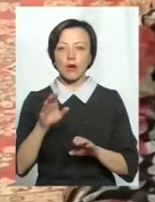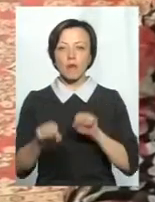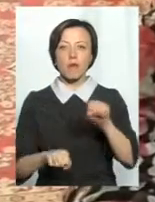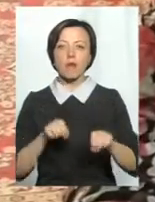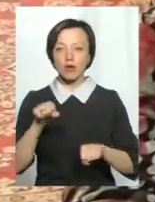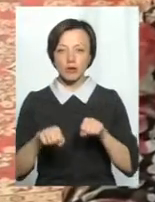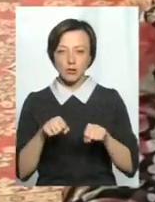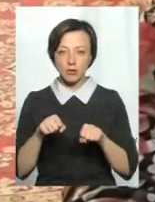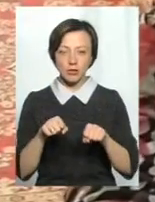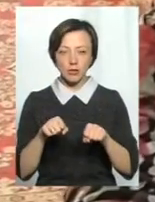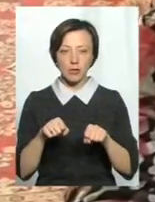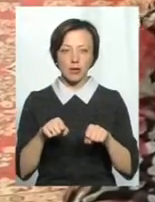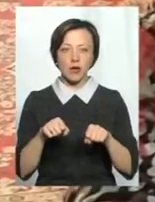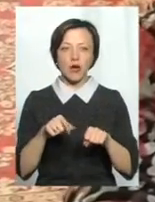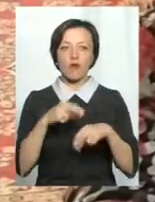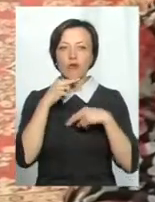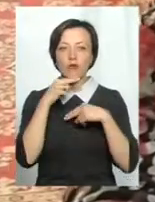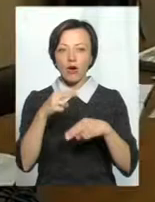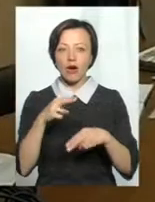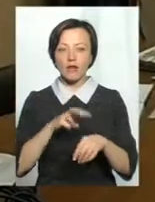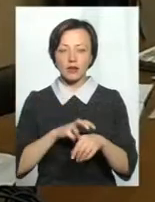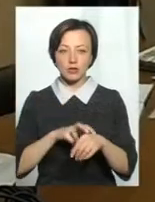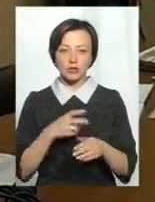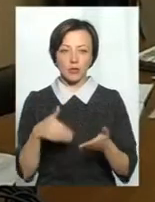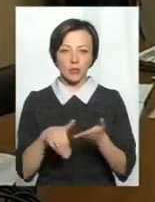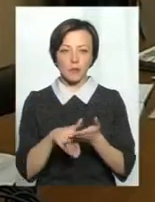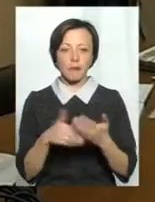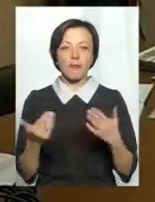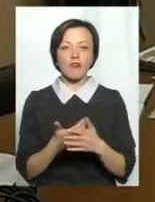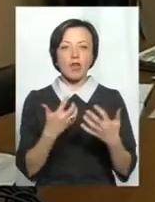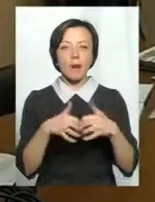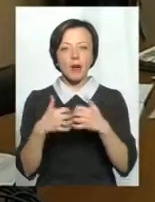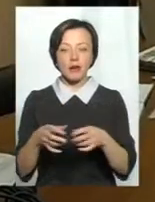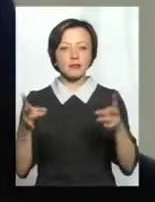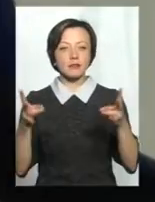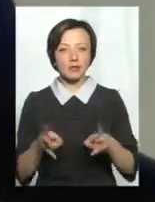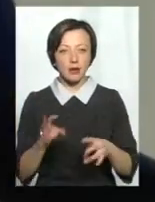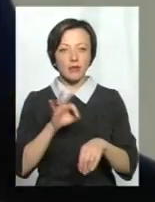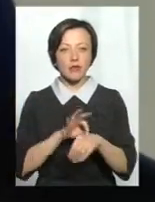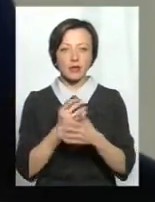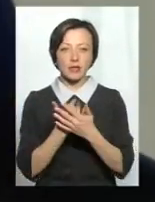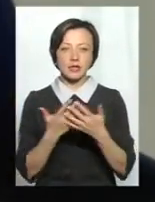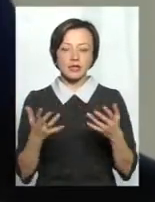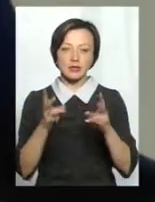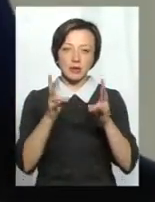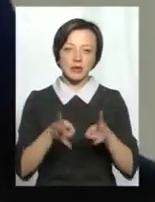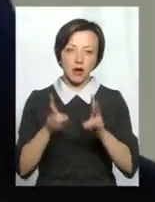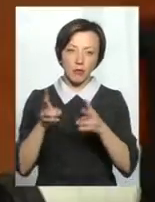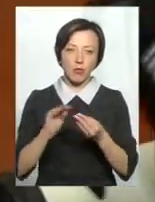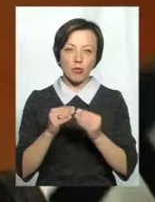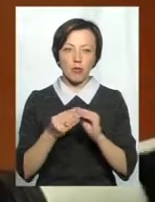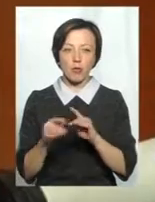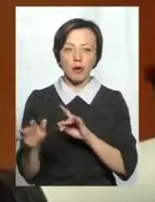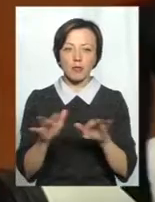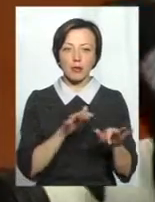помагає, увага наших врачів, увага. Новий апарат став у нагоді недужим і з різними травмами, проблемами